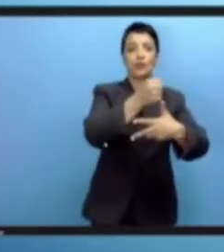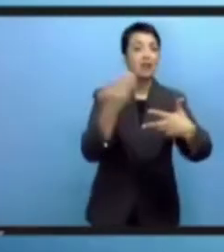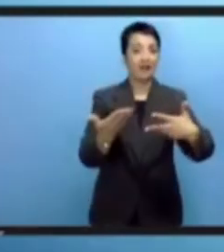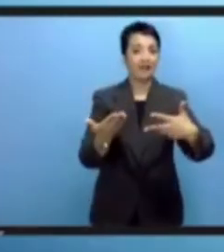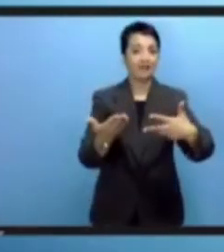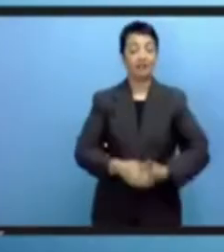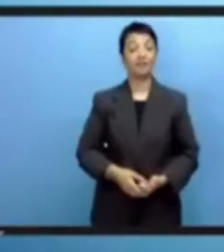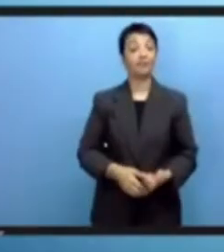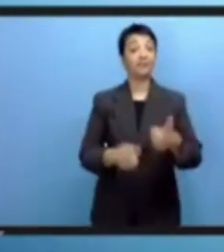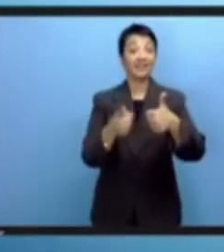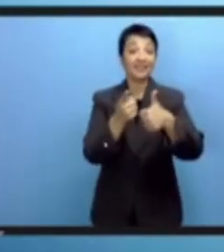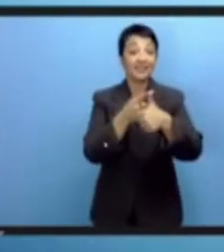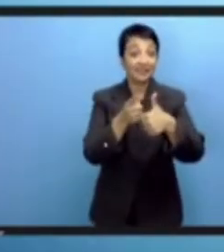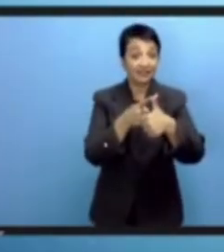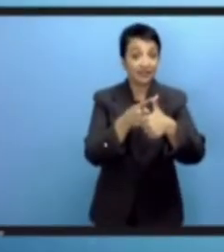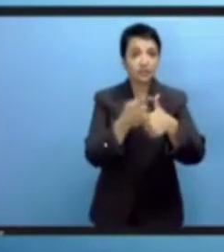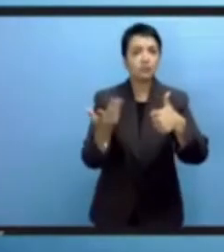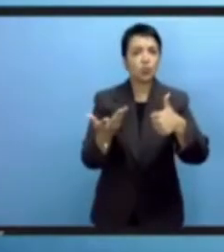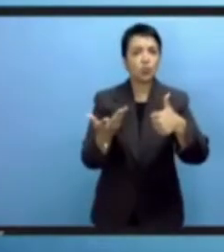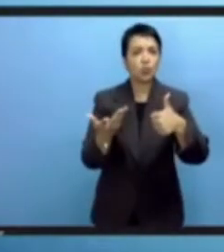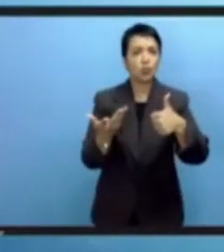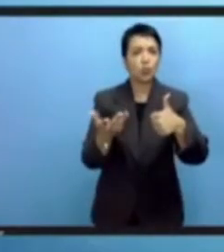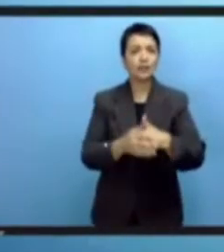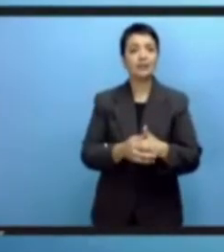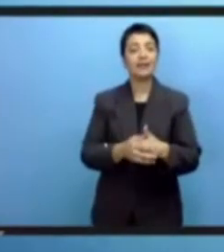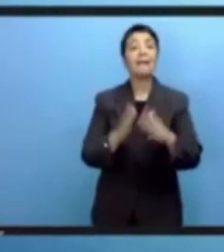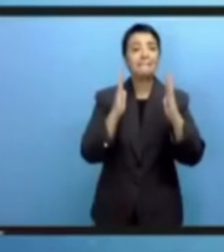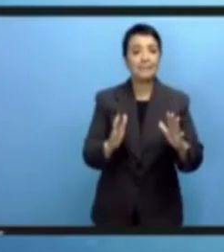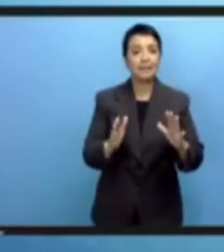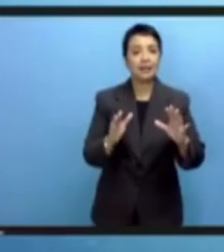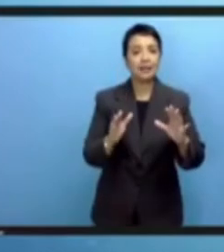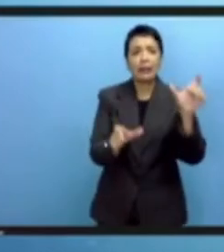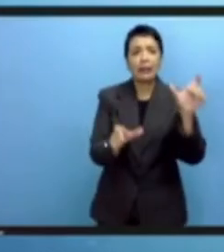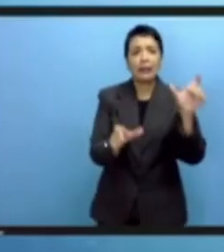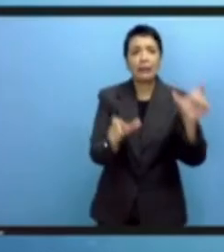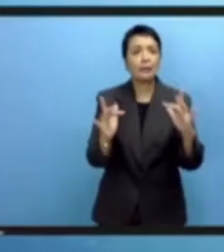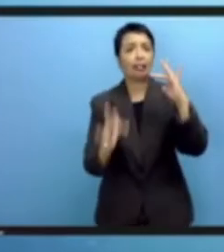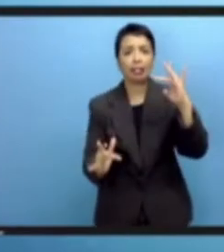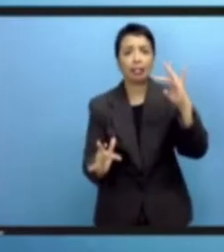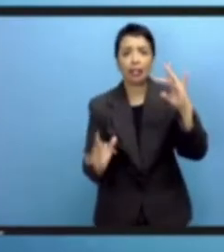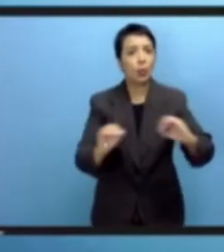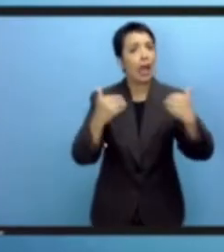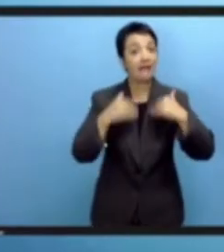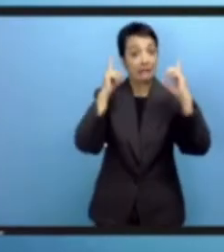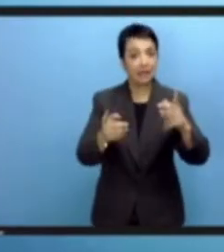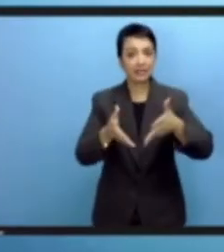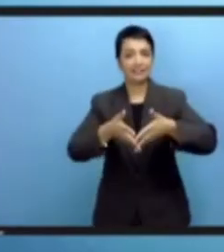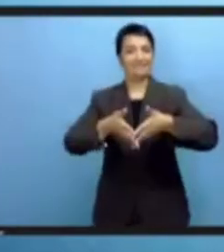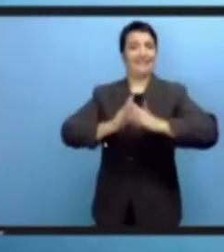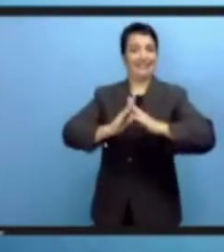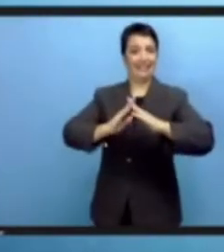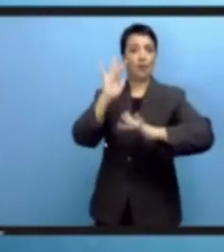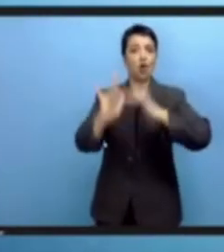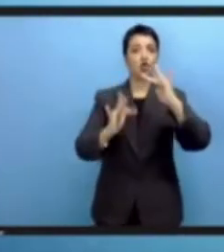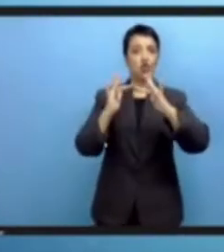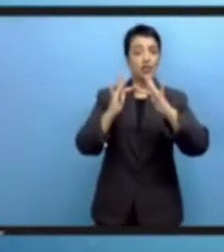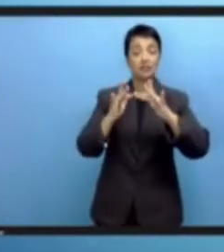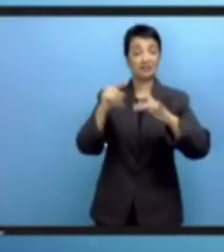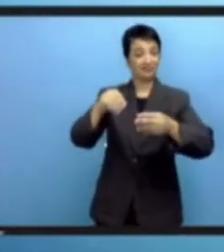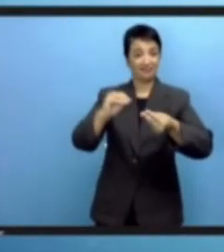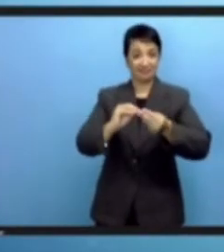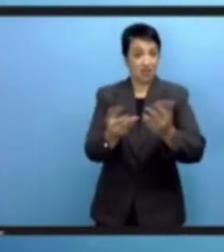الكلمة وفي أفريقا بالتحديد ثلاث أولويات الأولى التوصيل إنه